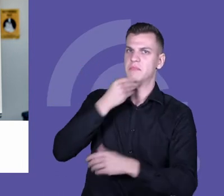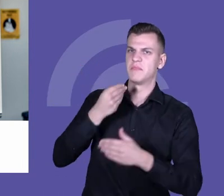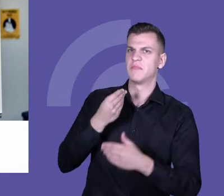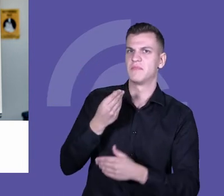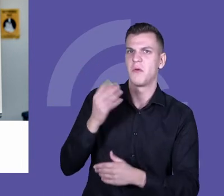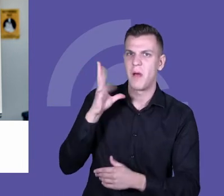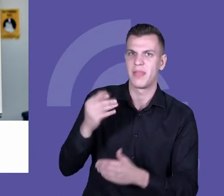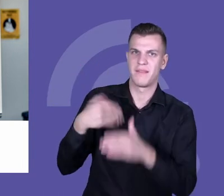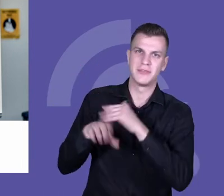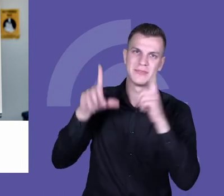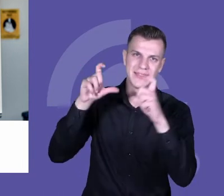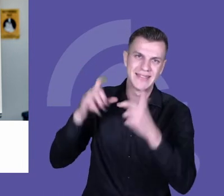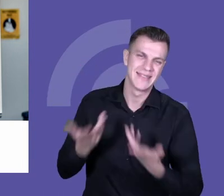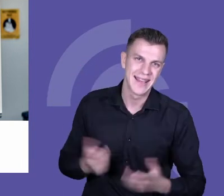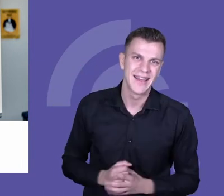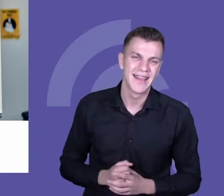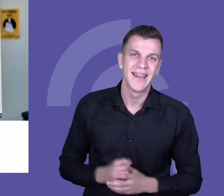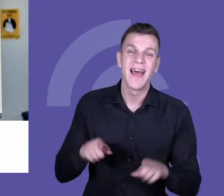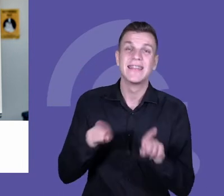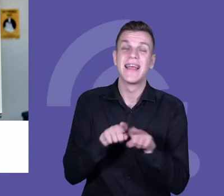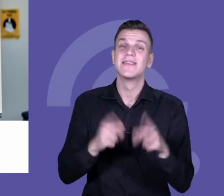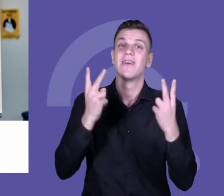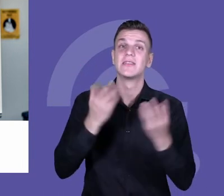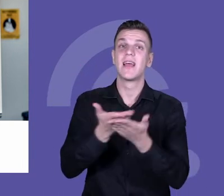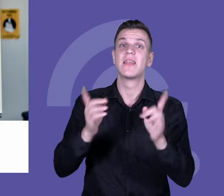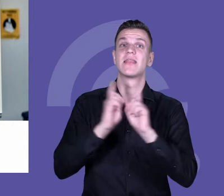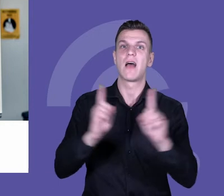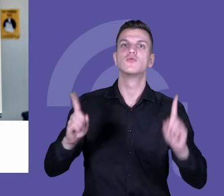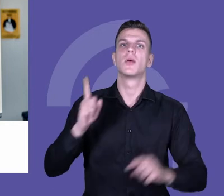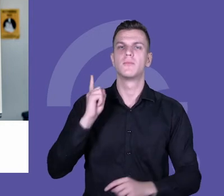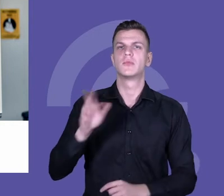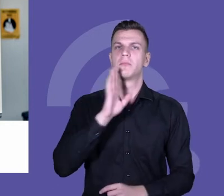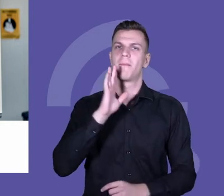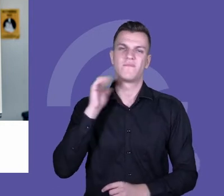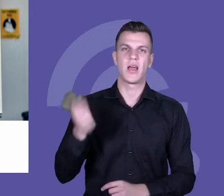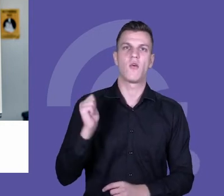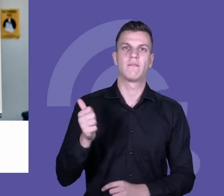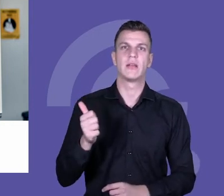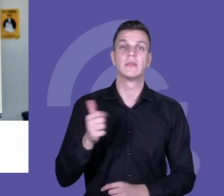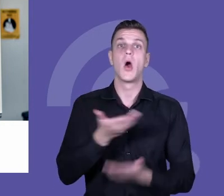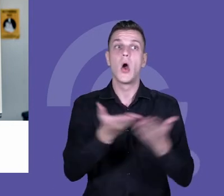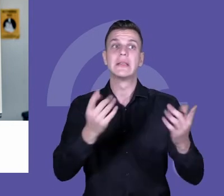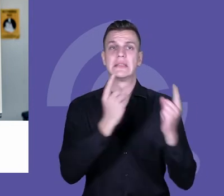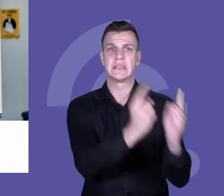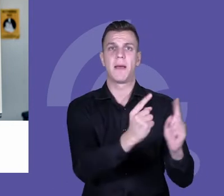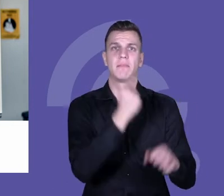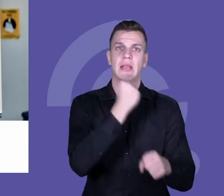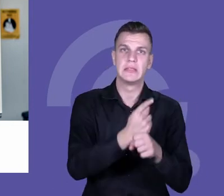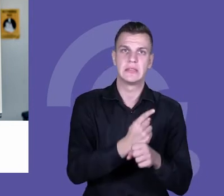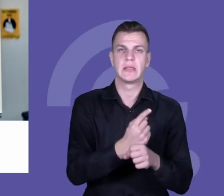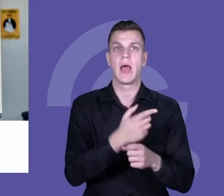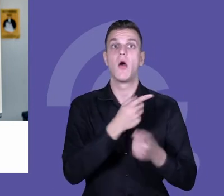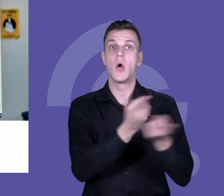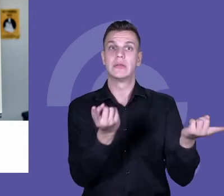Też ważne jest, żeby nauczyciele byli profesjonalistami, mieli swoją autonomię, mieli możliwość własnego rozwoju i